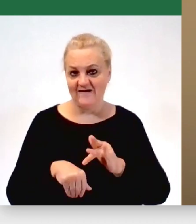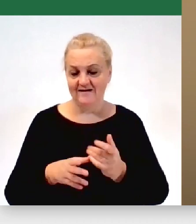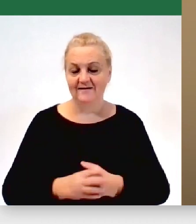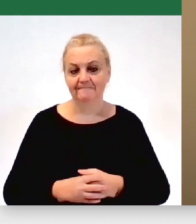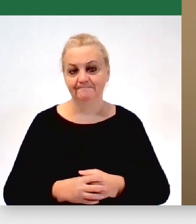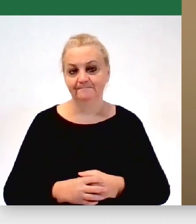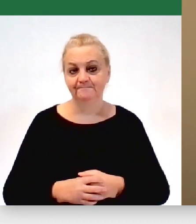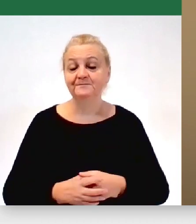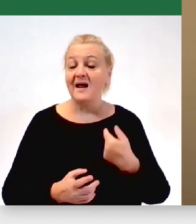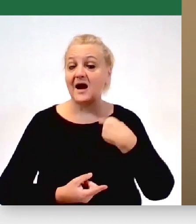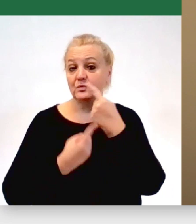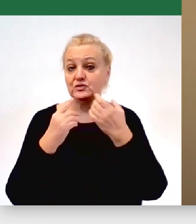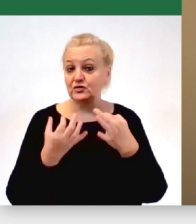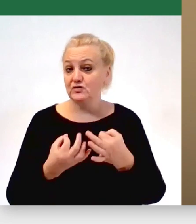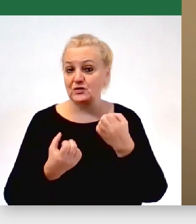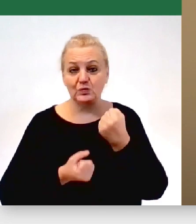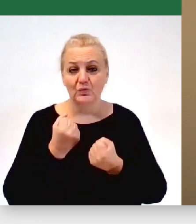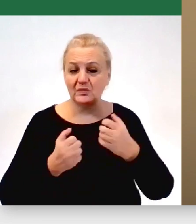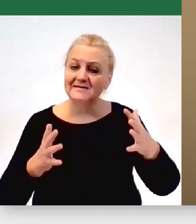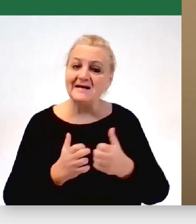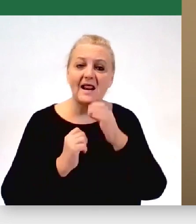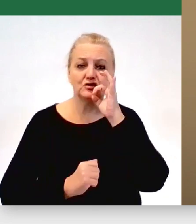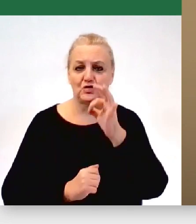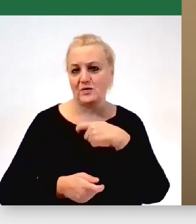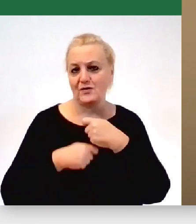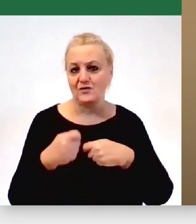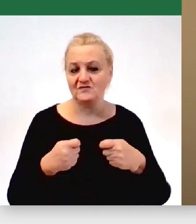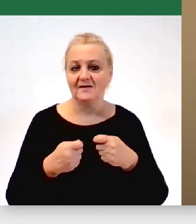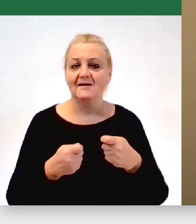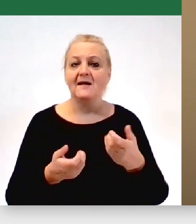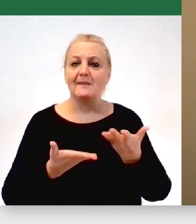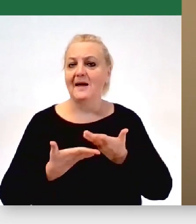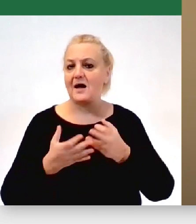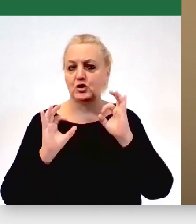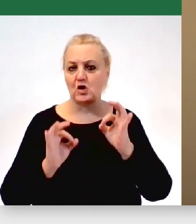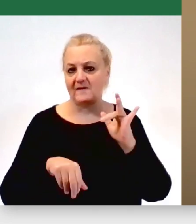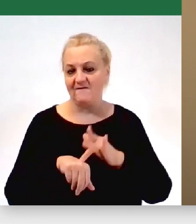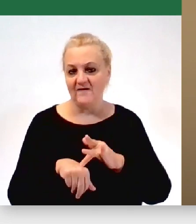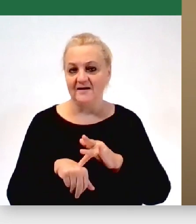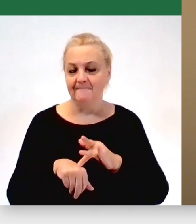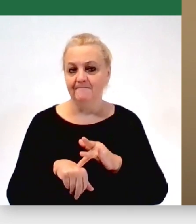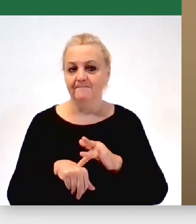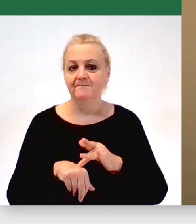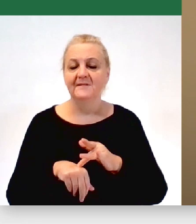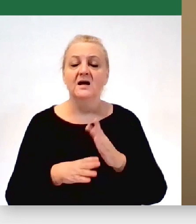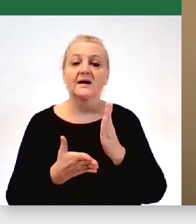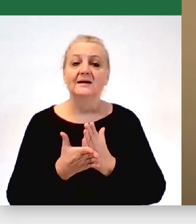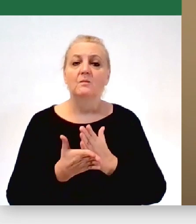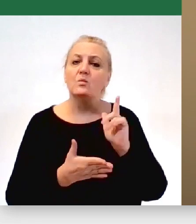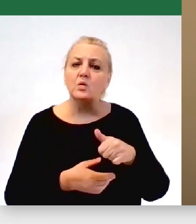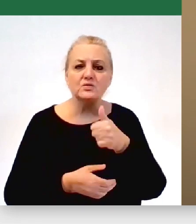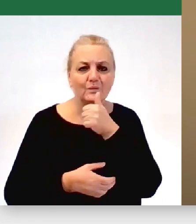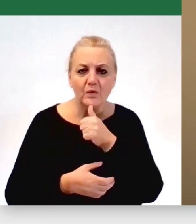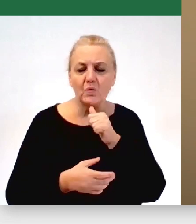A wydaje mi się, że dzisiaj bardzo trudno jest znaleźć dobre rozwiązania, które przynoszą efekty bez takiego wypróbkowania, bez eksperymentu, bez